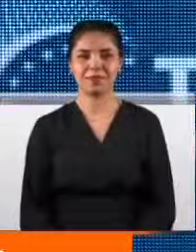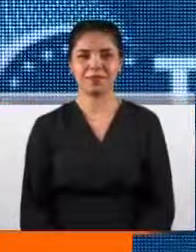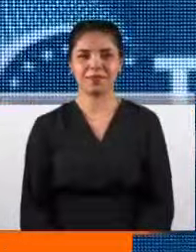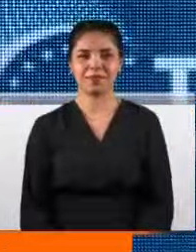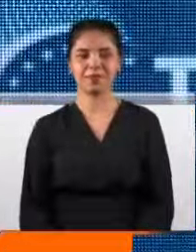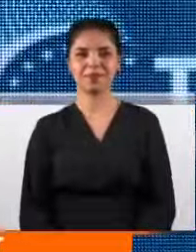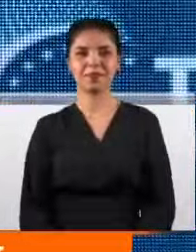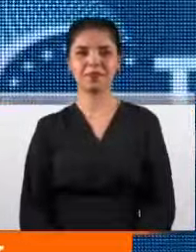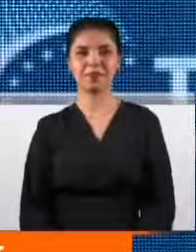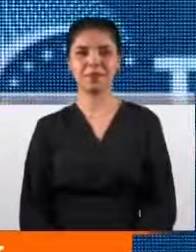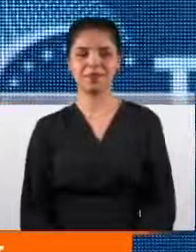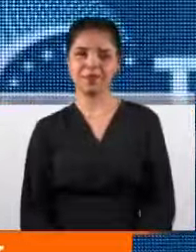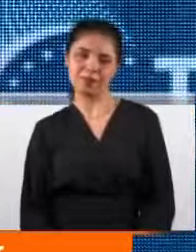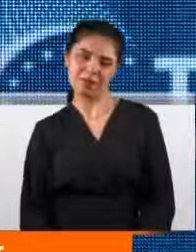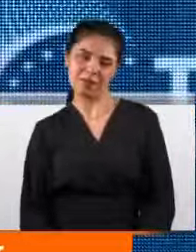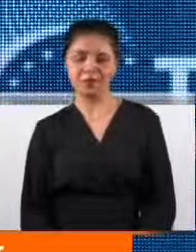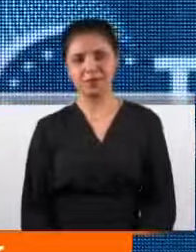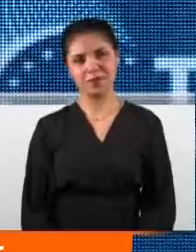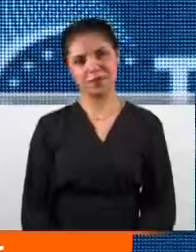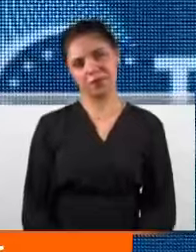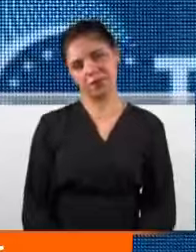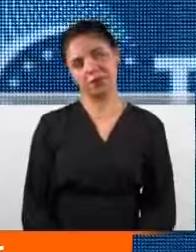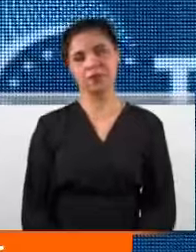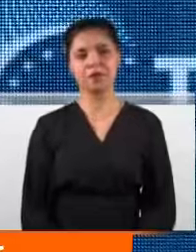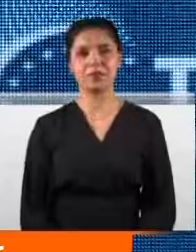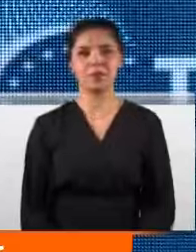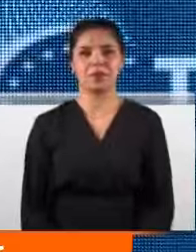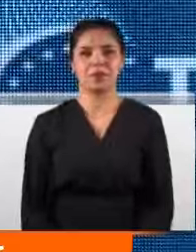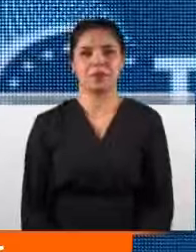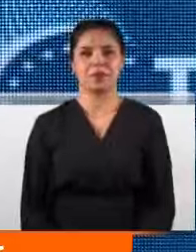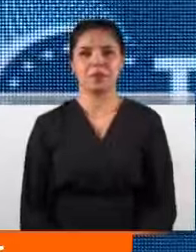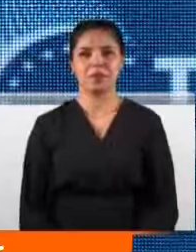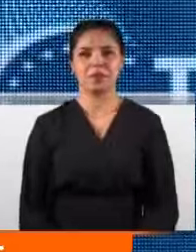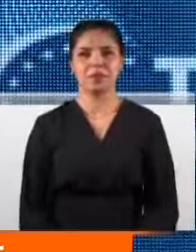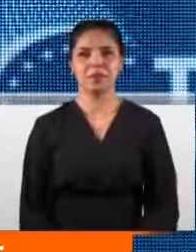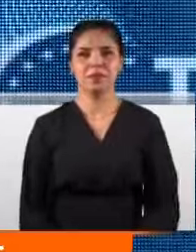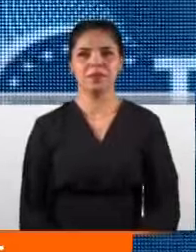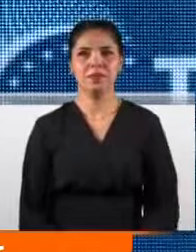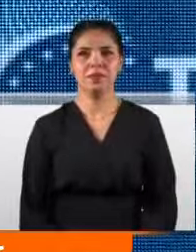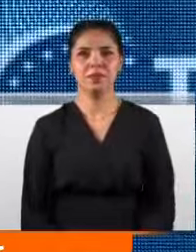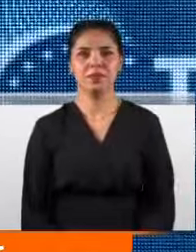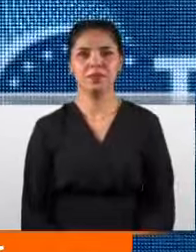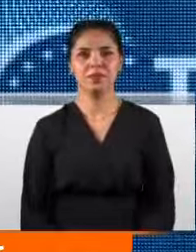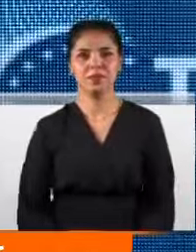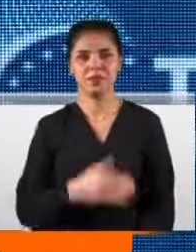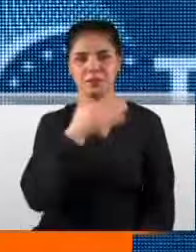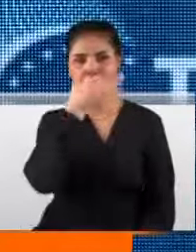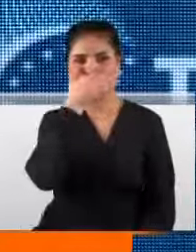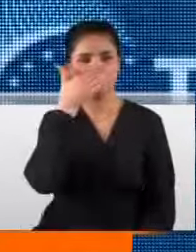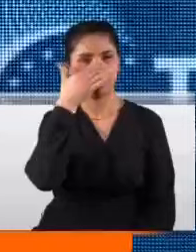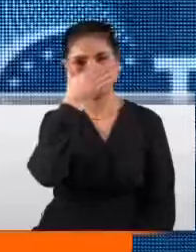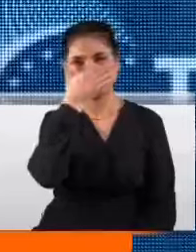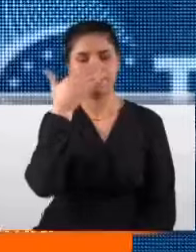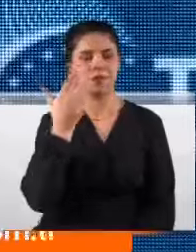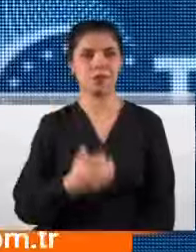Nisan'dan itibaren kadınlarıyla geleceğe yürüyen, kadınların gurur duyacağı bir İstanbul'u